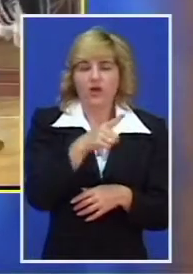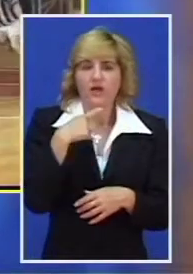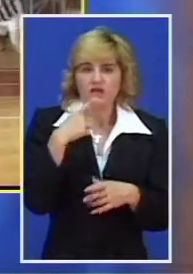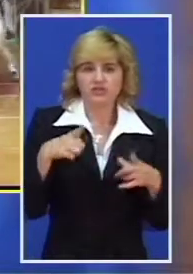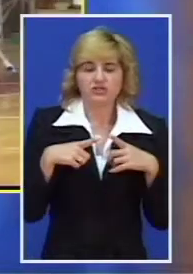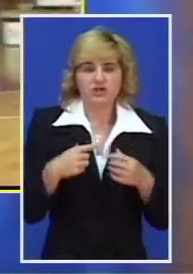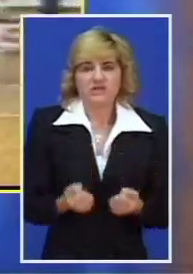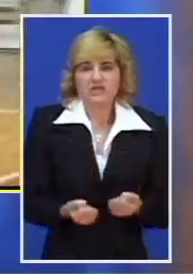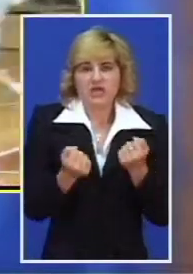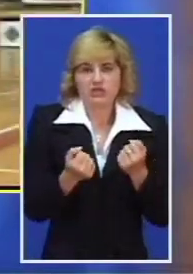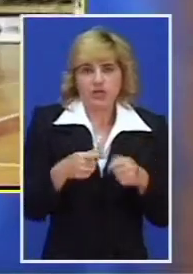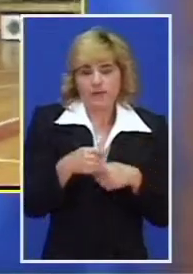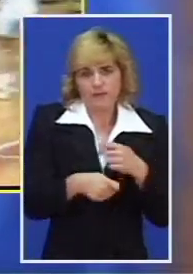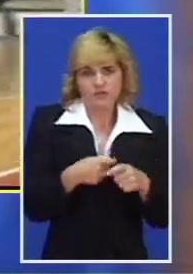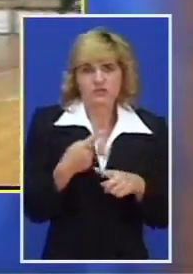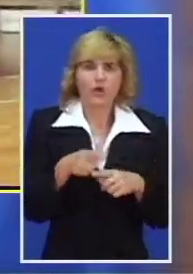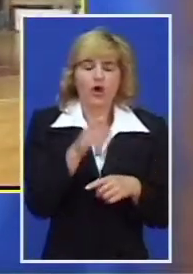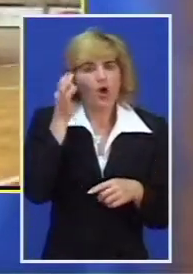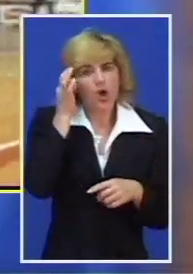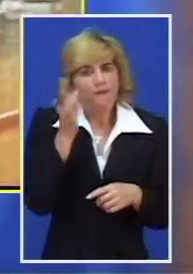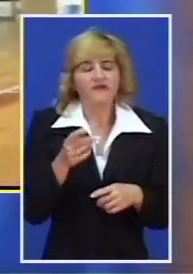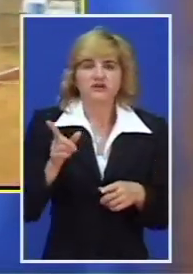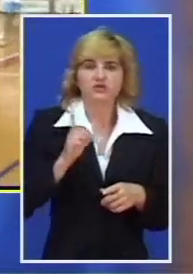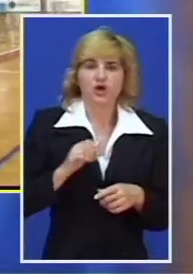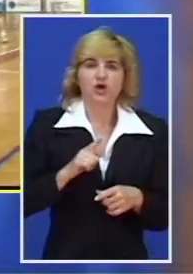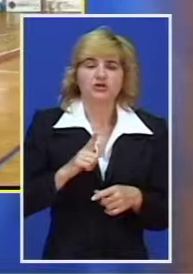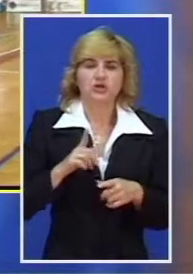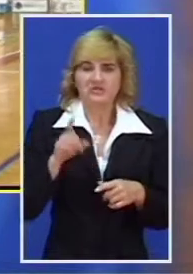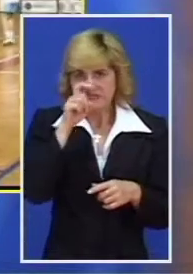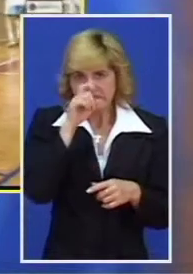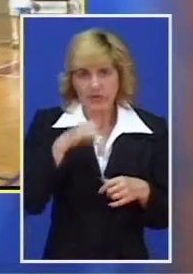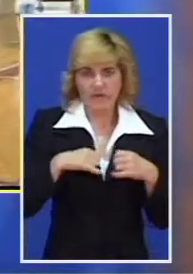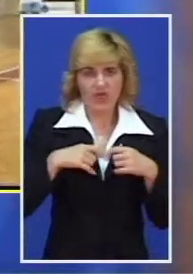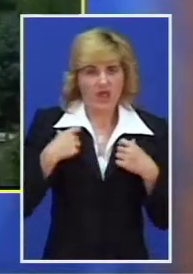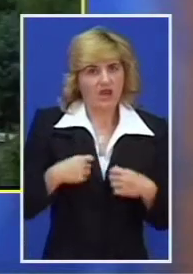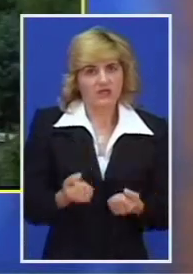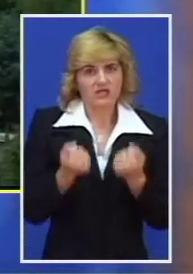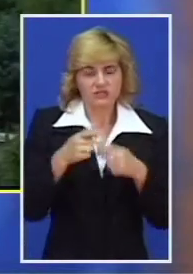ga čeka težak posao, jer su obaveze i očekivanja crno-belih uvek najveća.